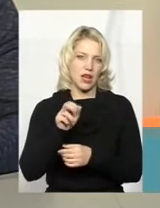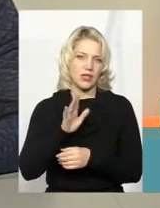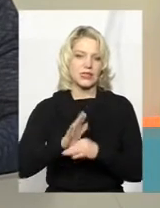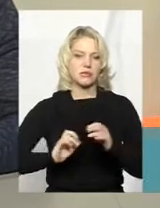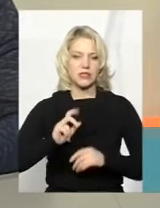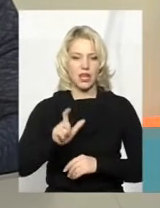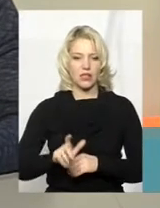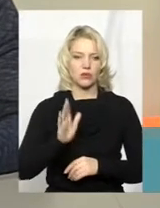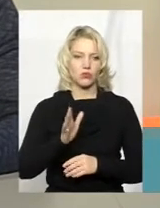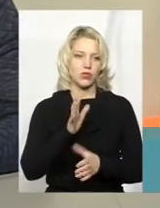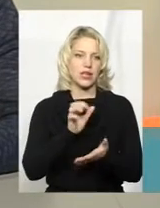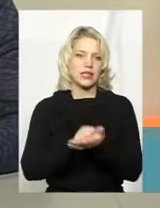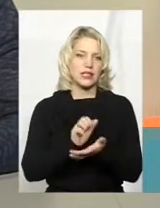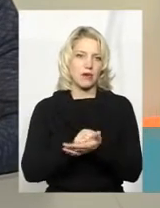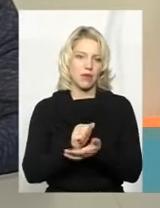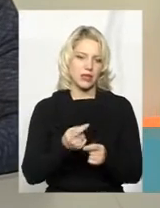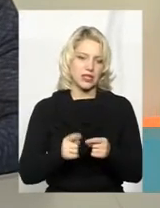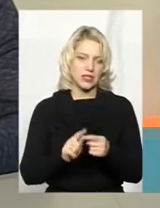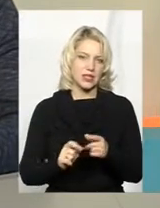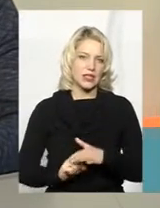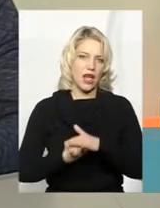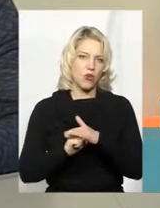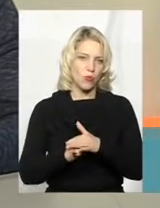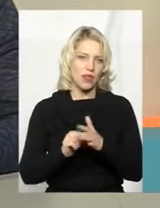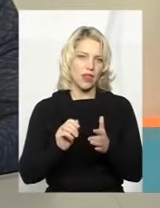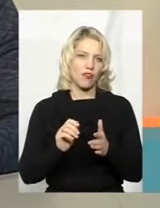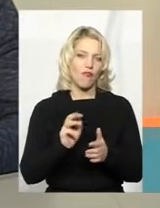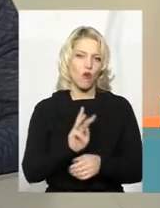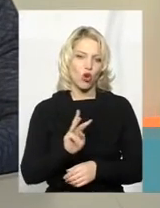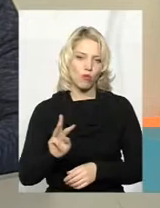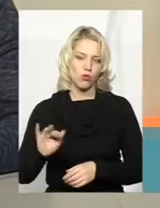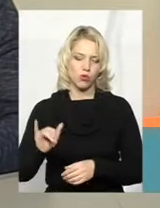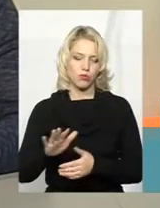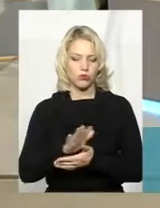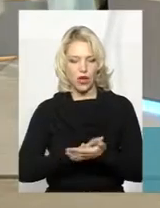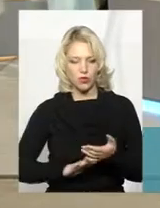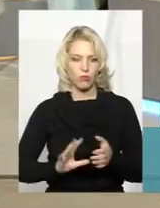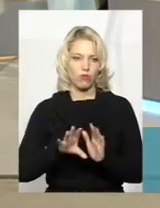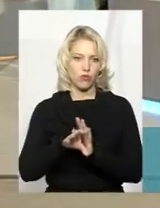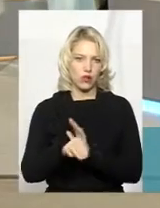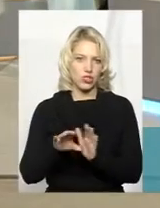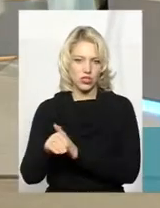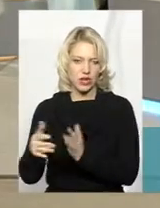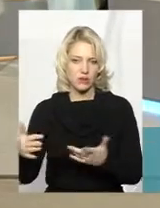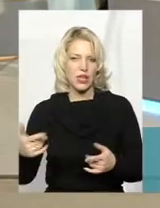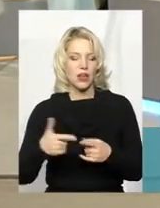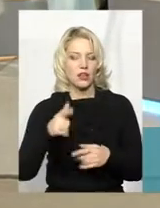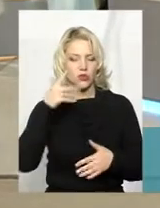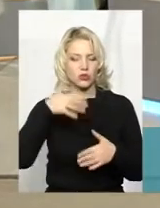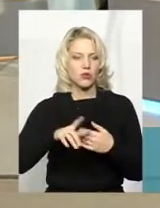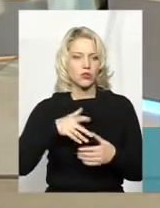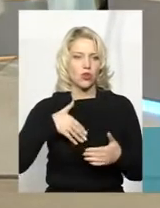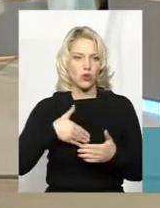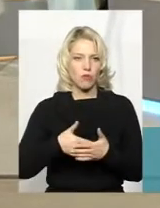премодерацією цієї платформи і вже подальшим супроводженням. Тому що зрозуміло, що громадська організація на